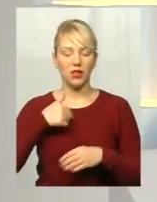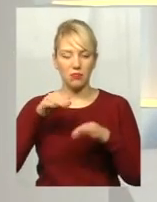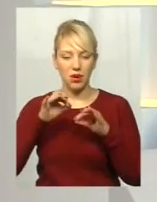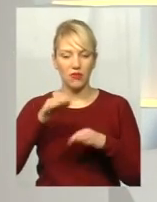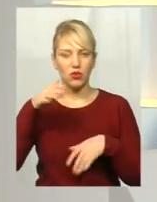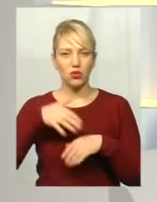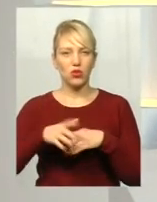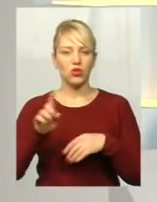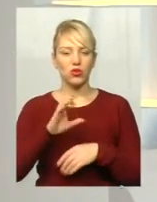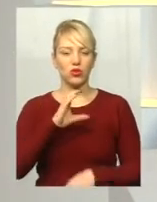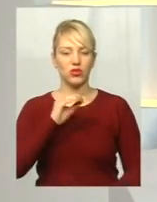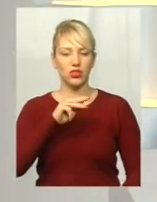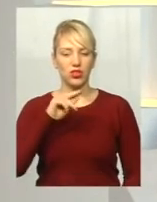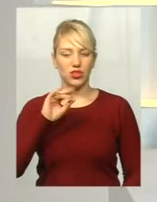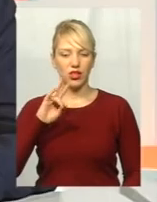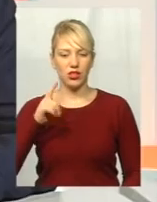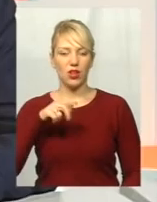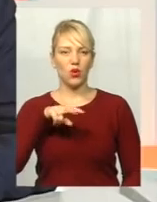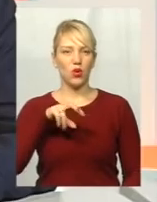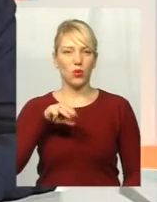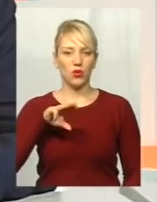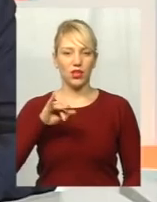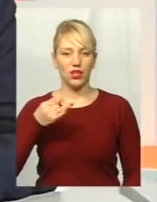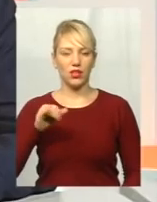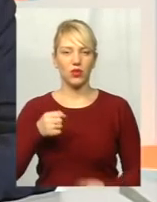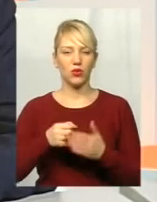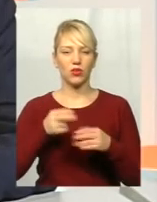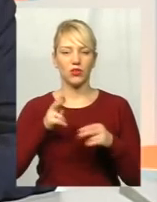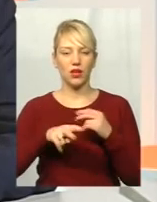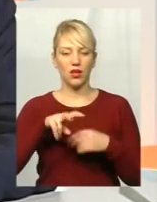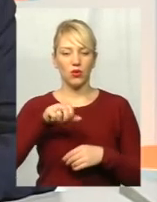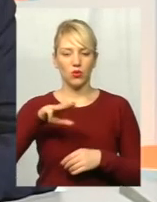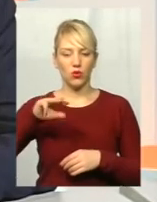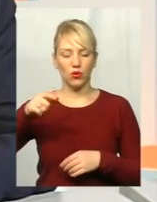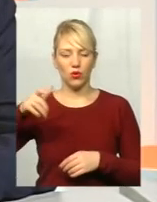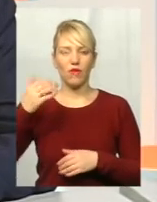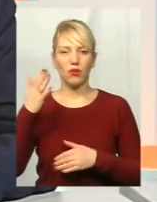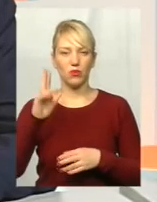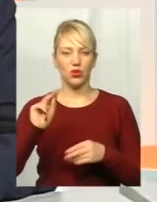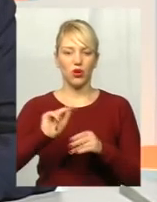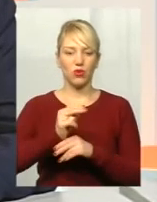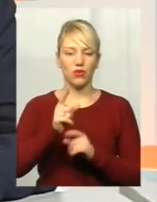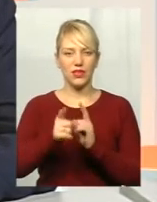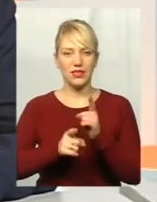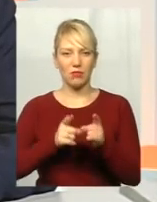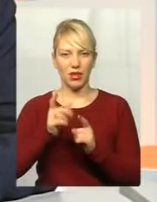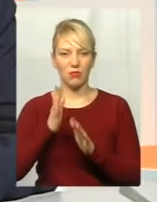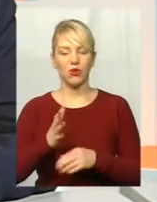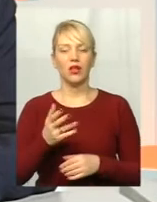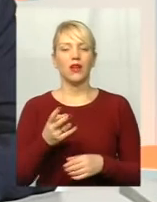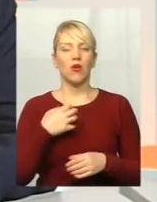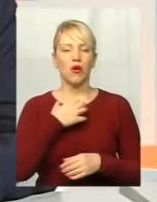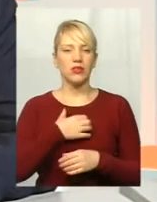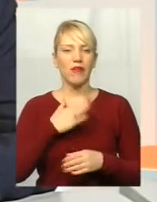ще от січень-лютий, там до кінця лютого, будете ще коригувати вносити зміни в транспортному мережі? Так, будемо коригувати, основне будемо напрацьовувати